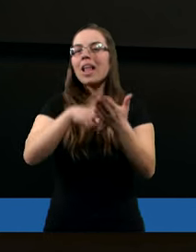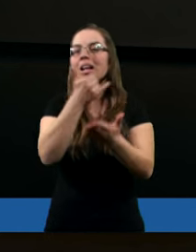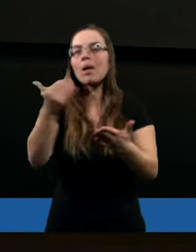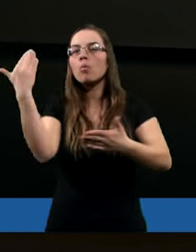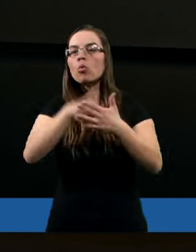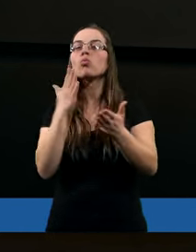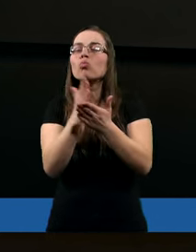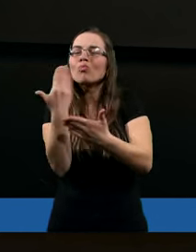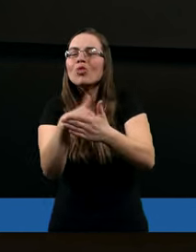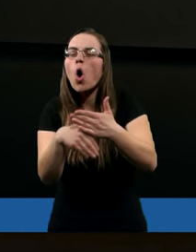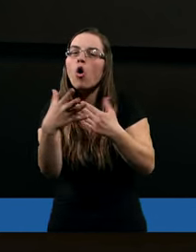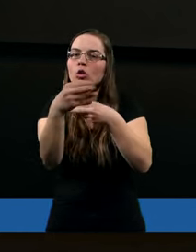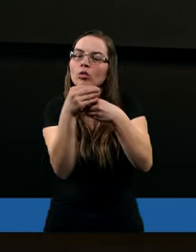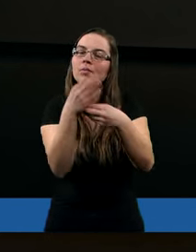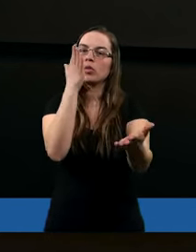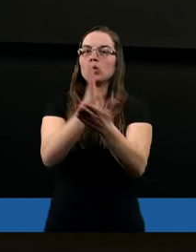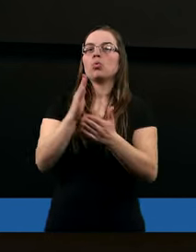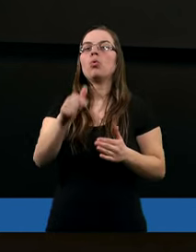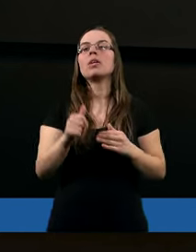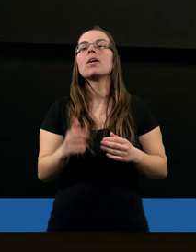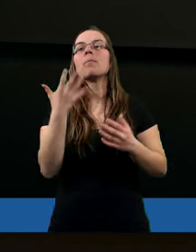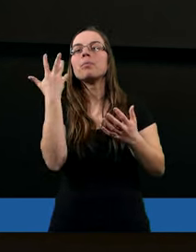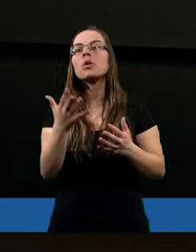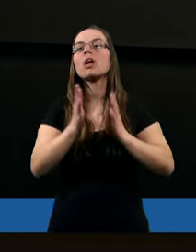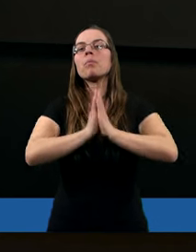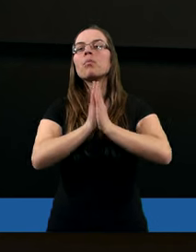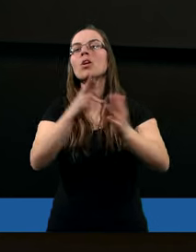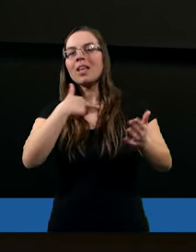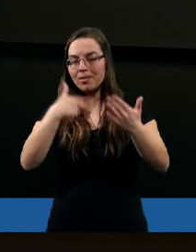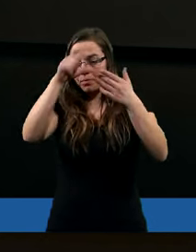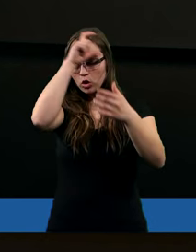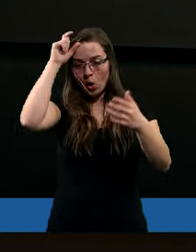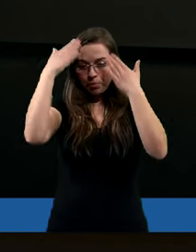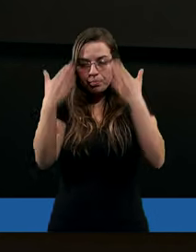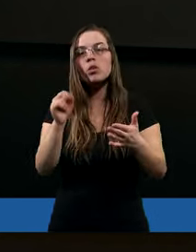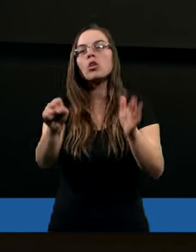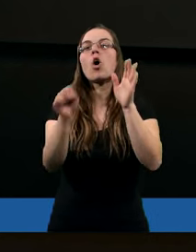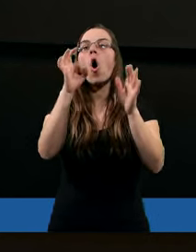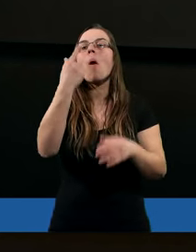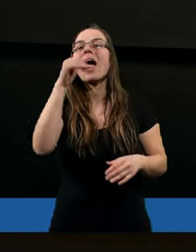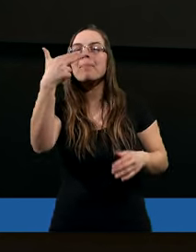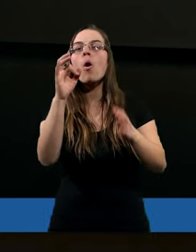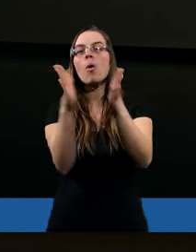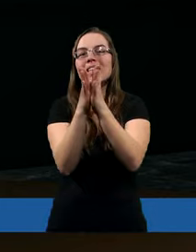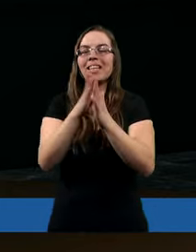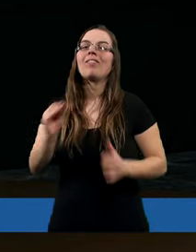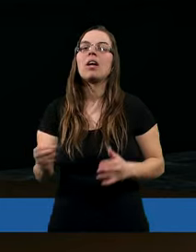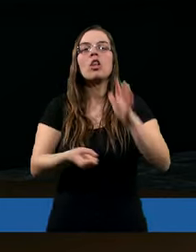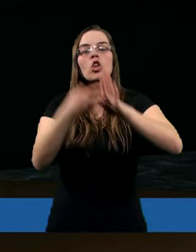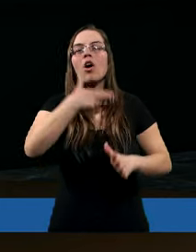samym końcu już kończąc to będziemy skłonić nasze głowy i poproszę Damiana o modlitwę.